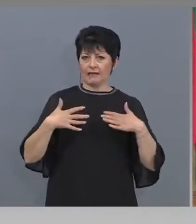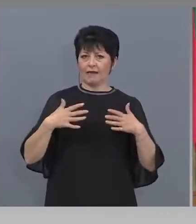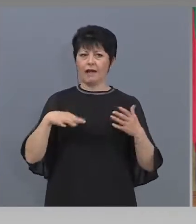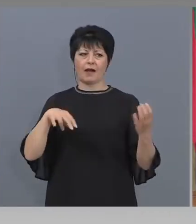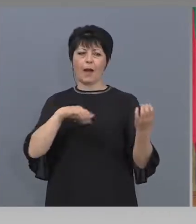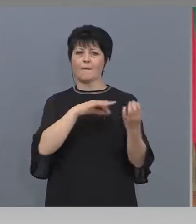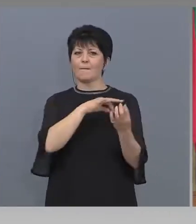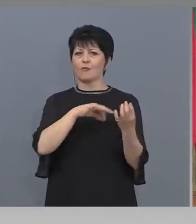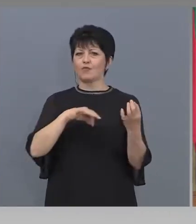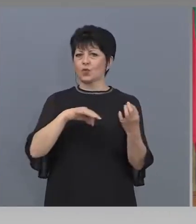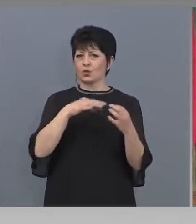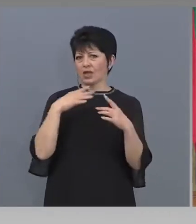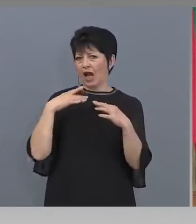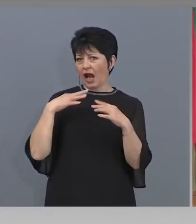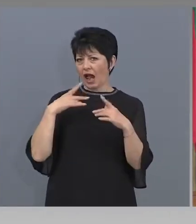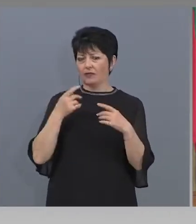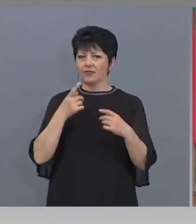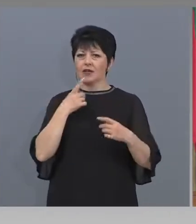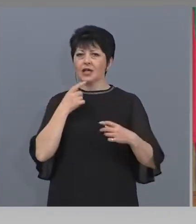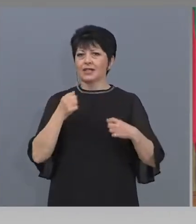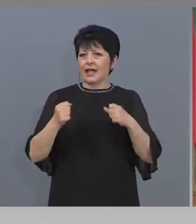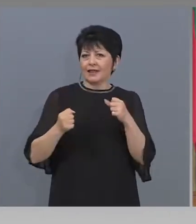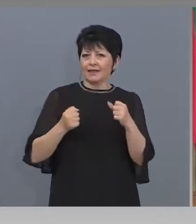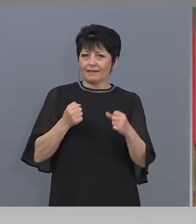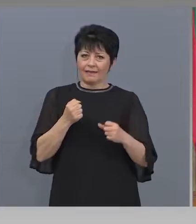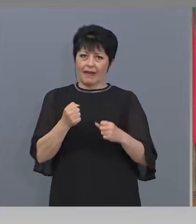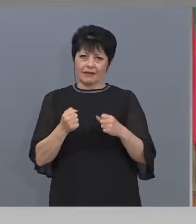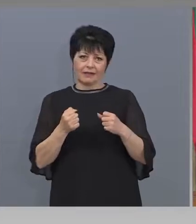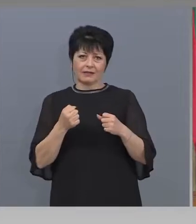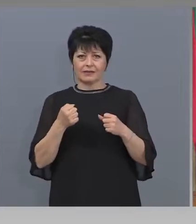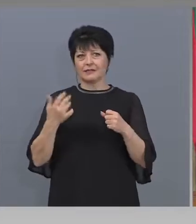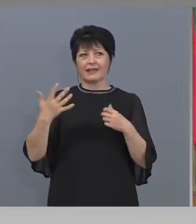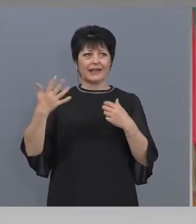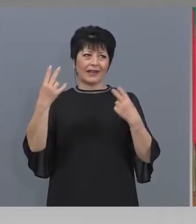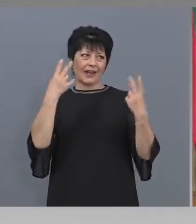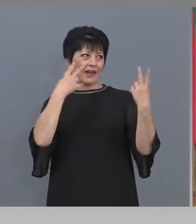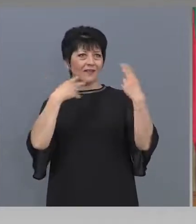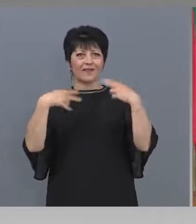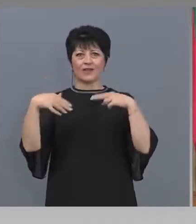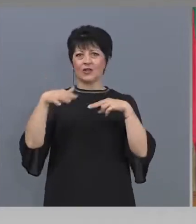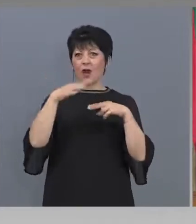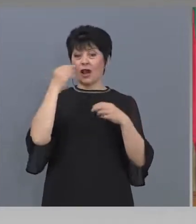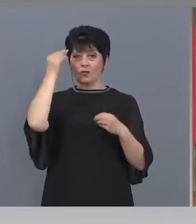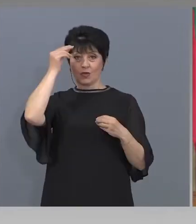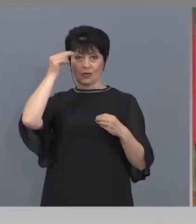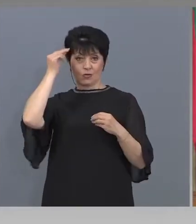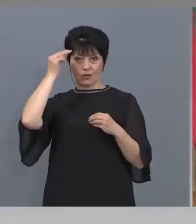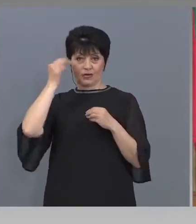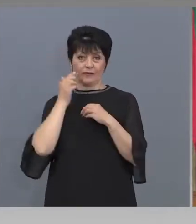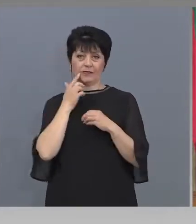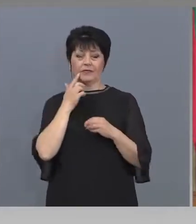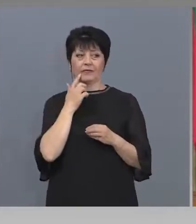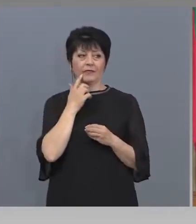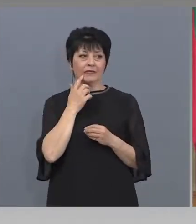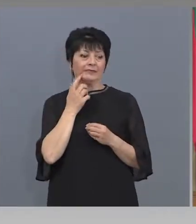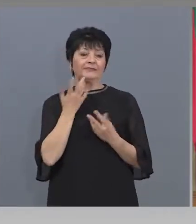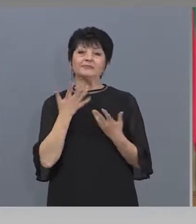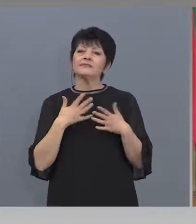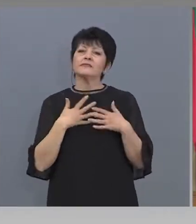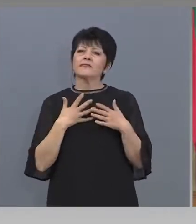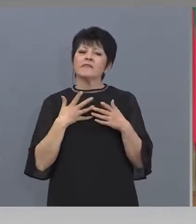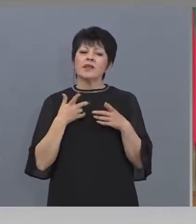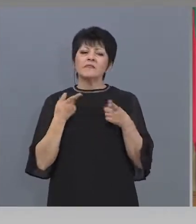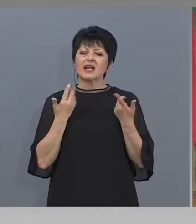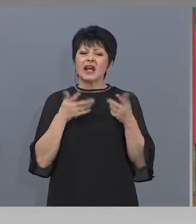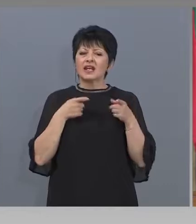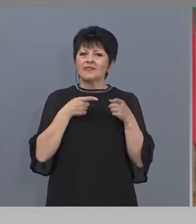танц и за визуални изкуства. И смисъл, има ли някакви критерии специално за музикални